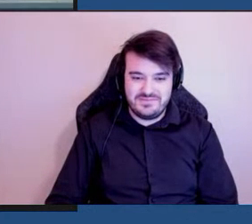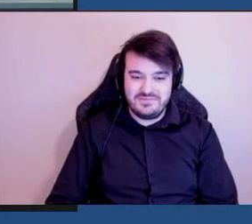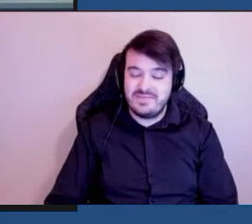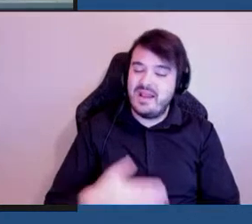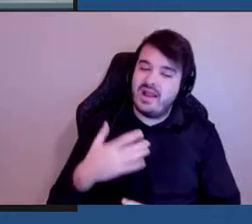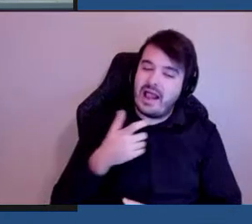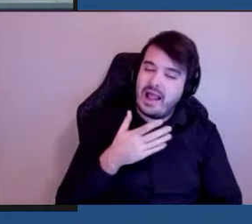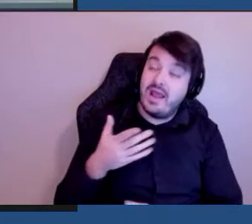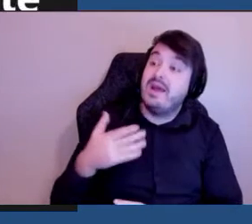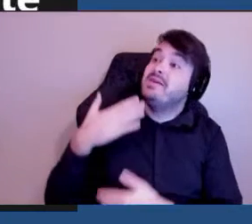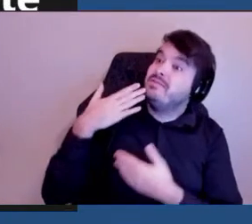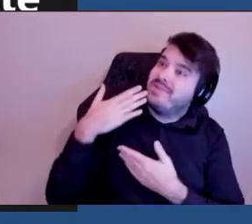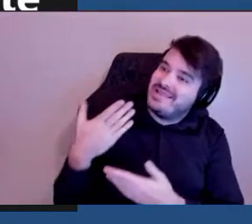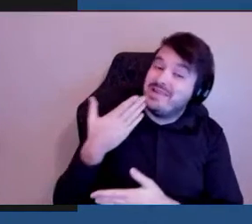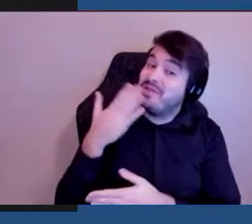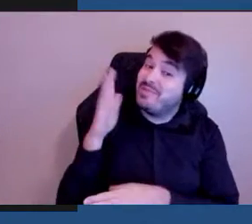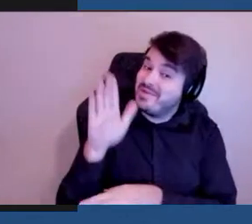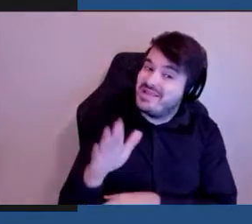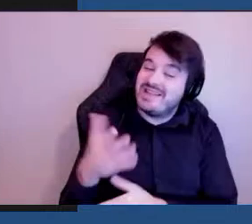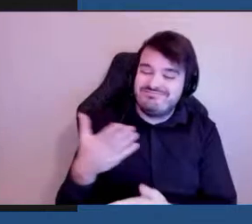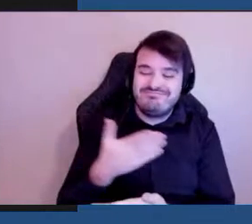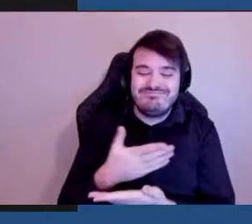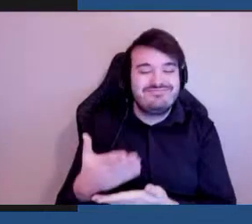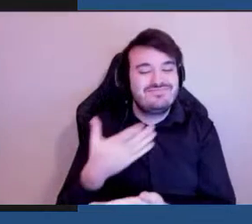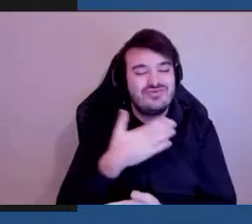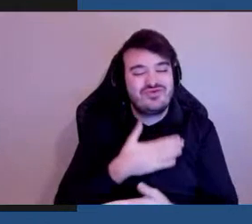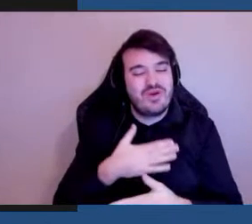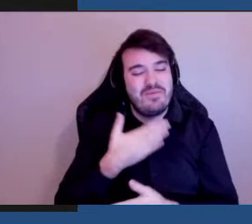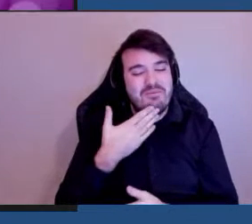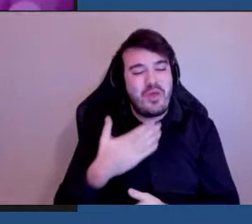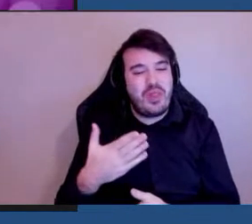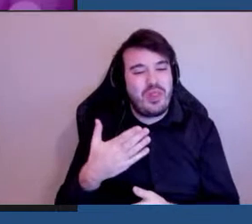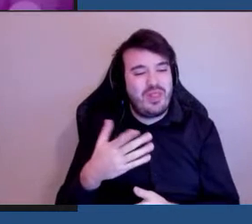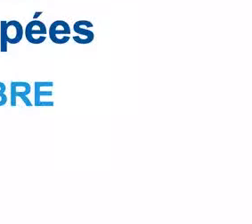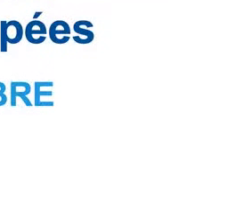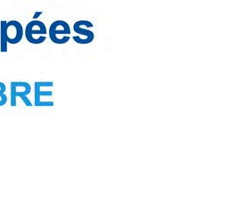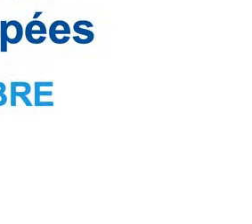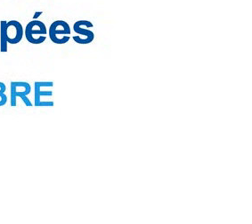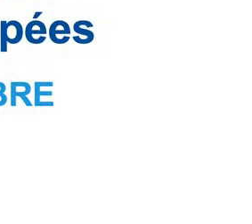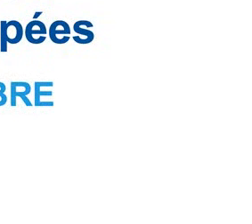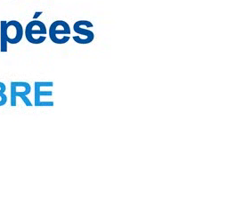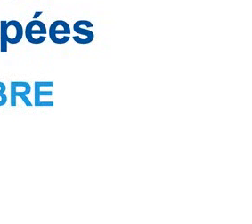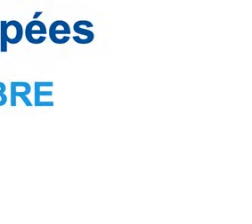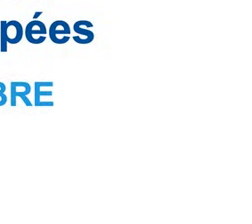bon après-midi et passez une très bonne saison des fêtes à